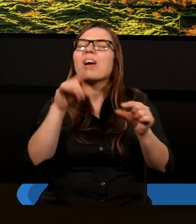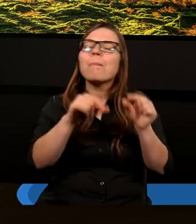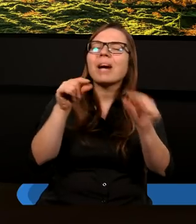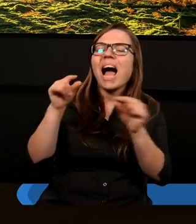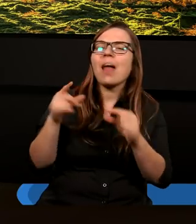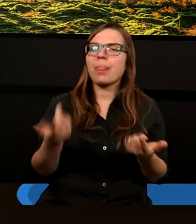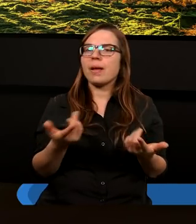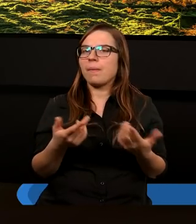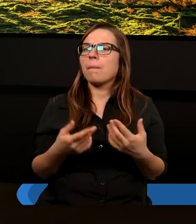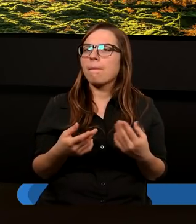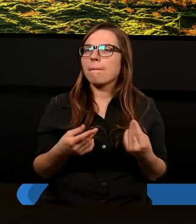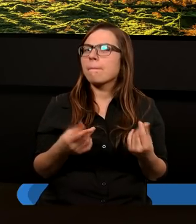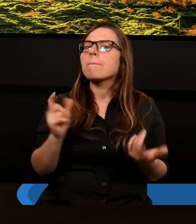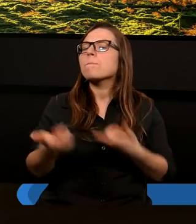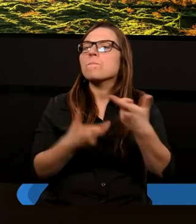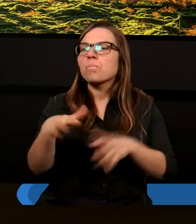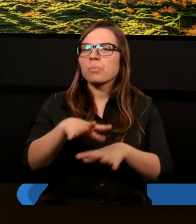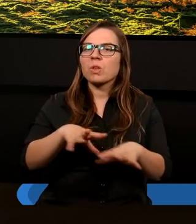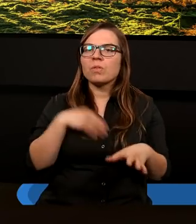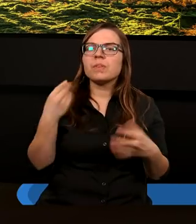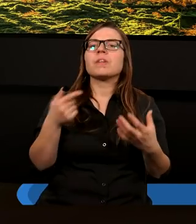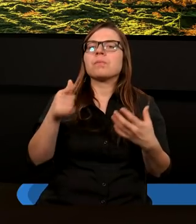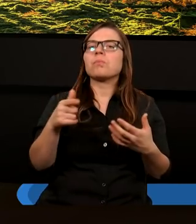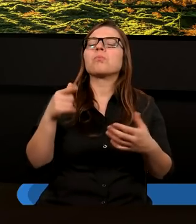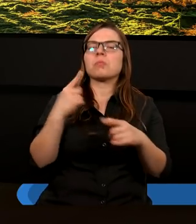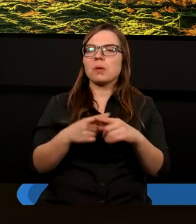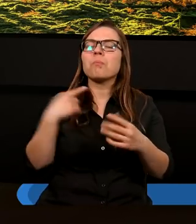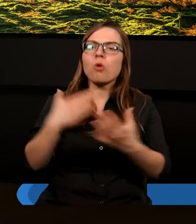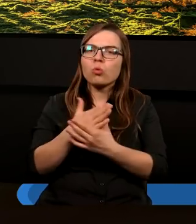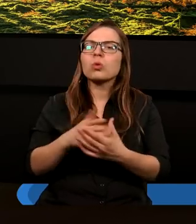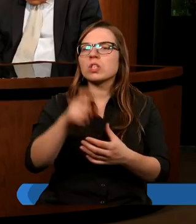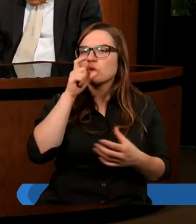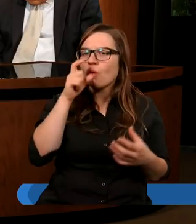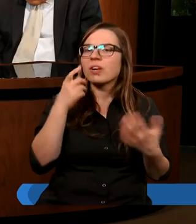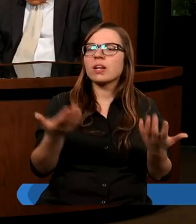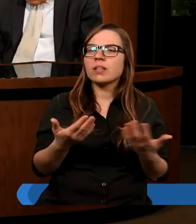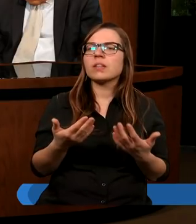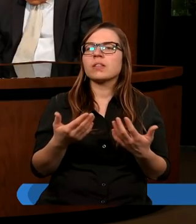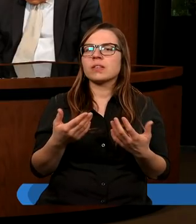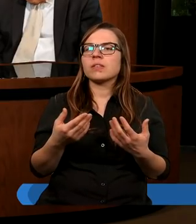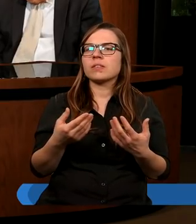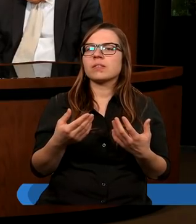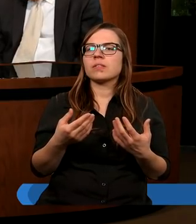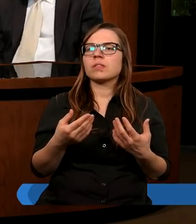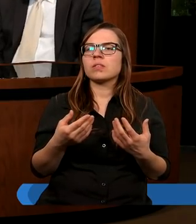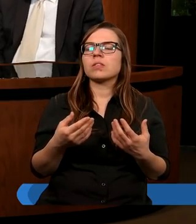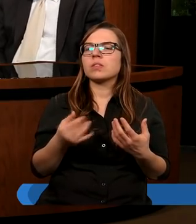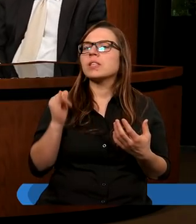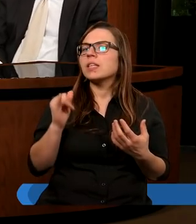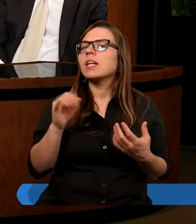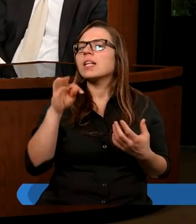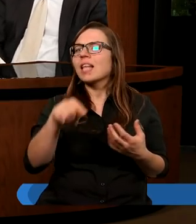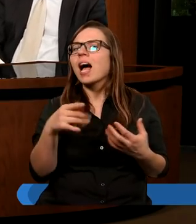I co robi Duch Świeś Wpięty? Ponownie się posługuje człowiekiem. Jednymi i drugimi się posługuje i ta